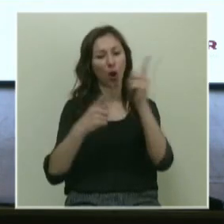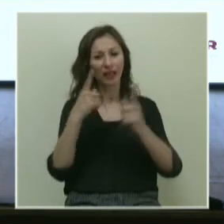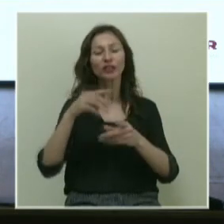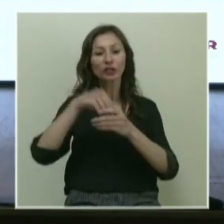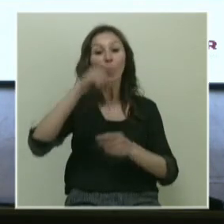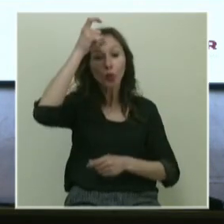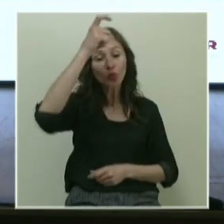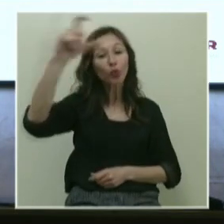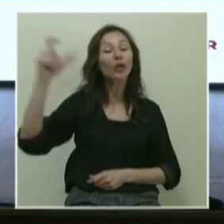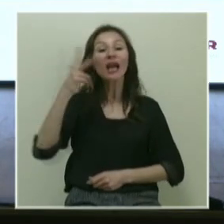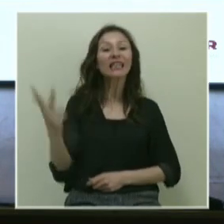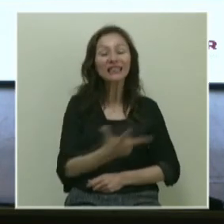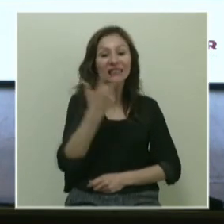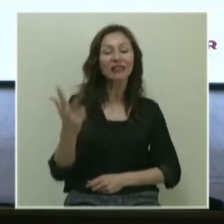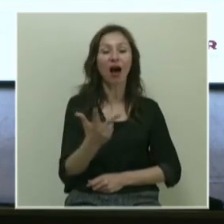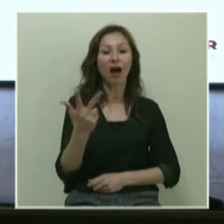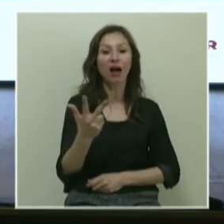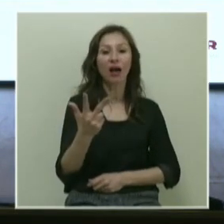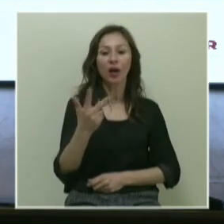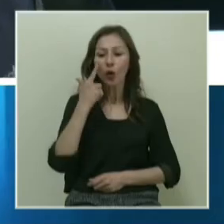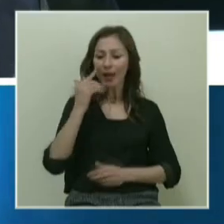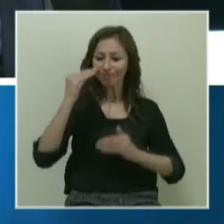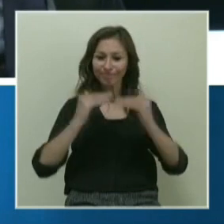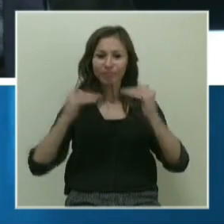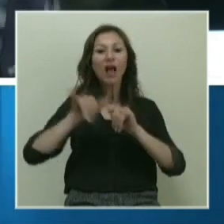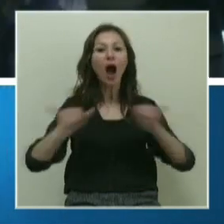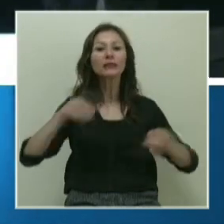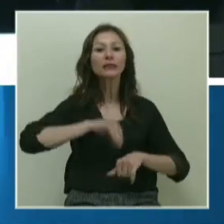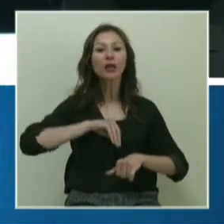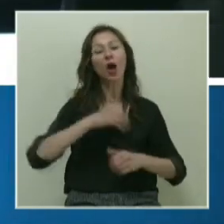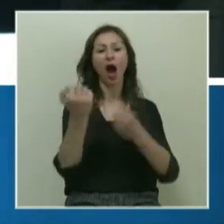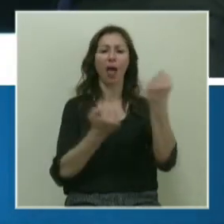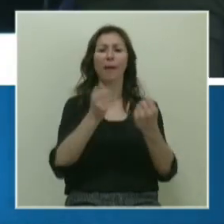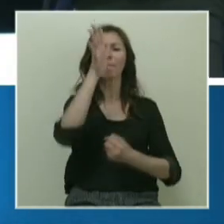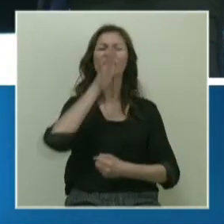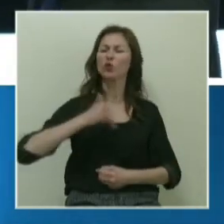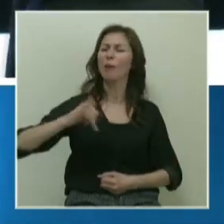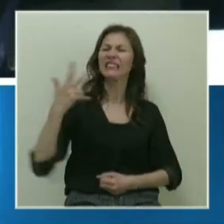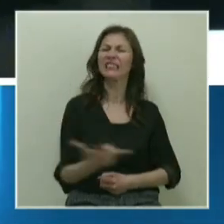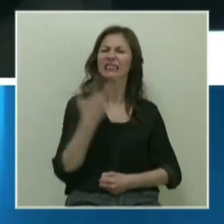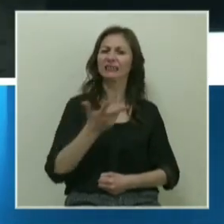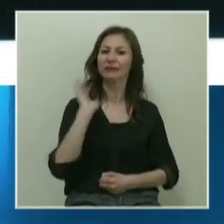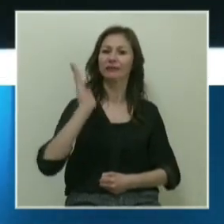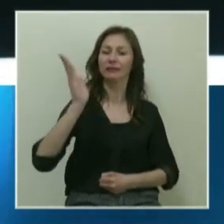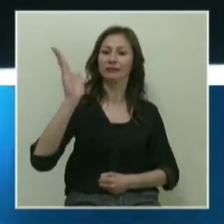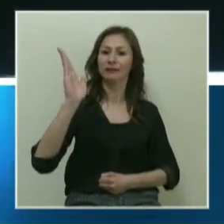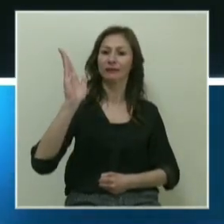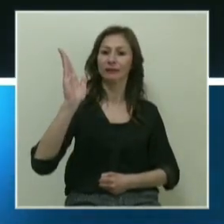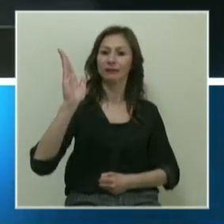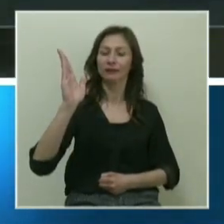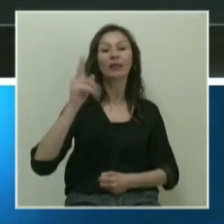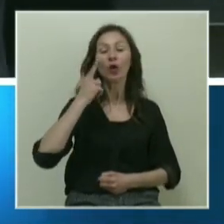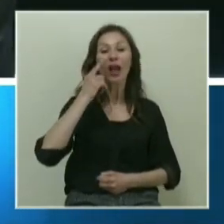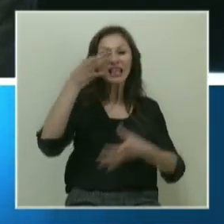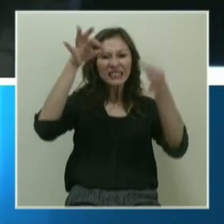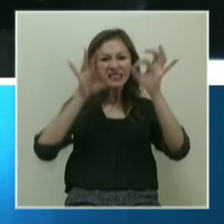Türkiye hızla ivmelenmeyi aynı zannediyor. Bakın, arabanız 500 kilometre hızla gidiyor değil mi? İvmeni sıfır,